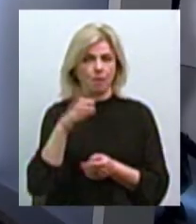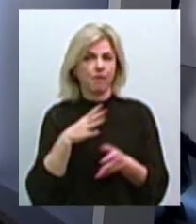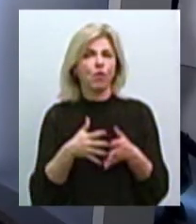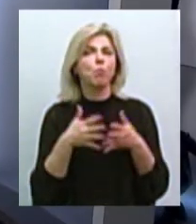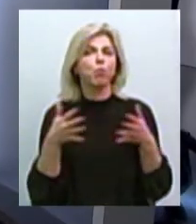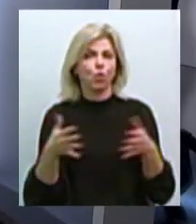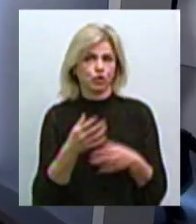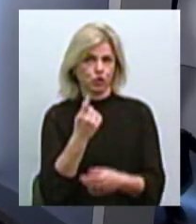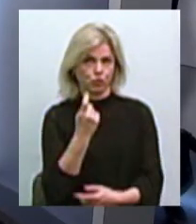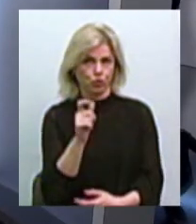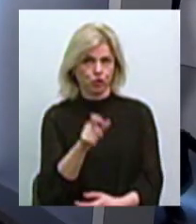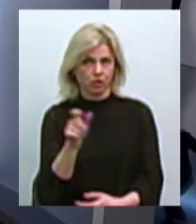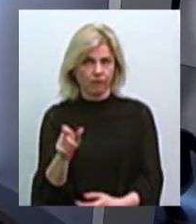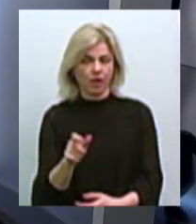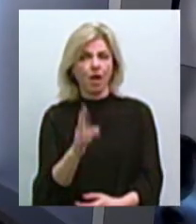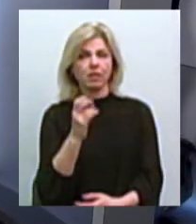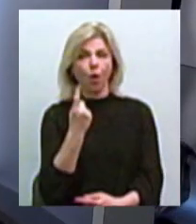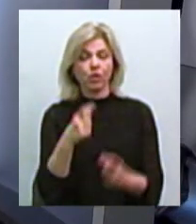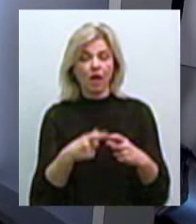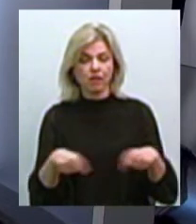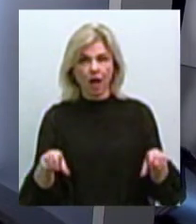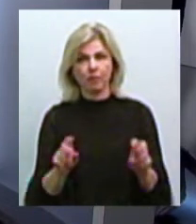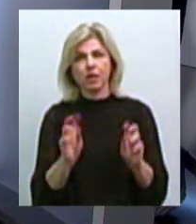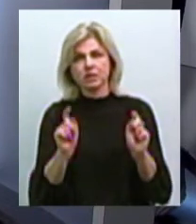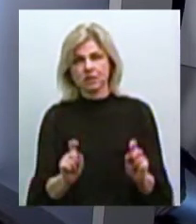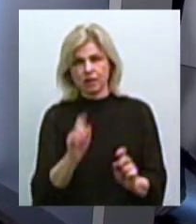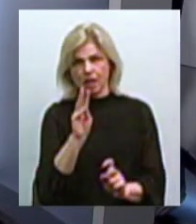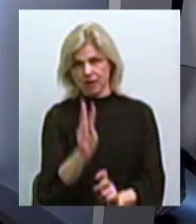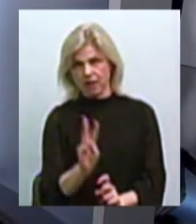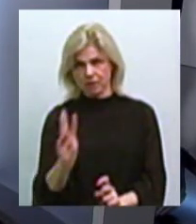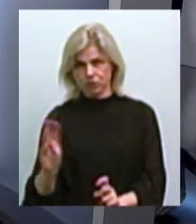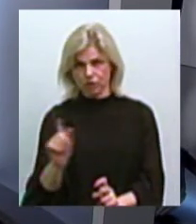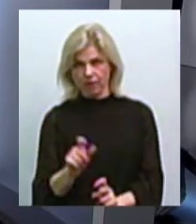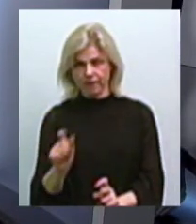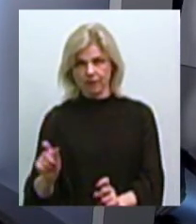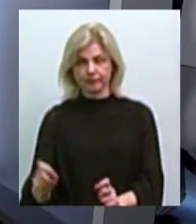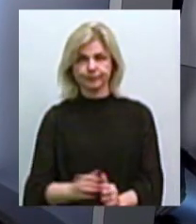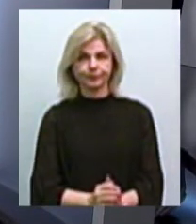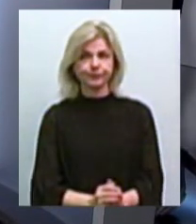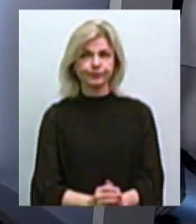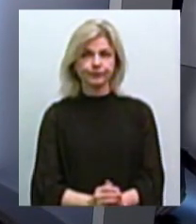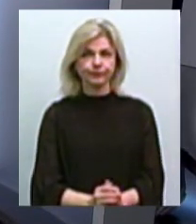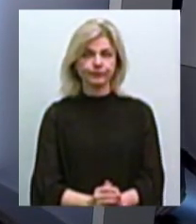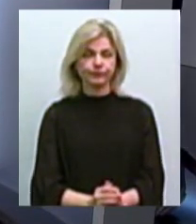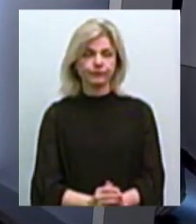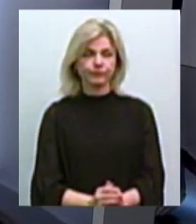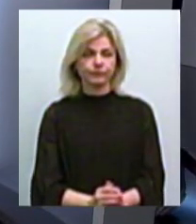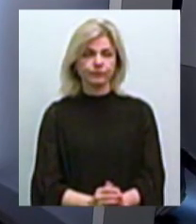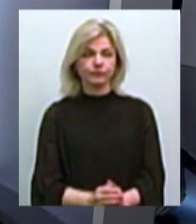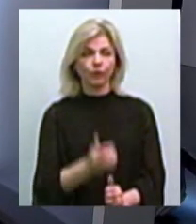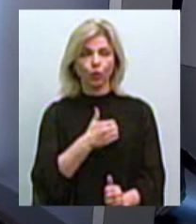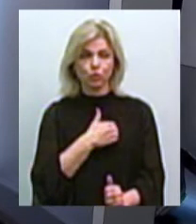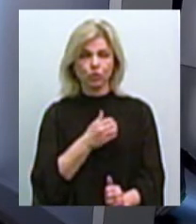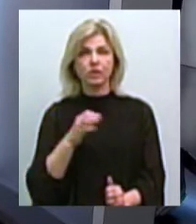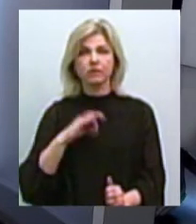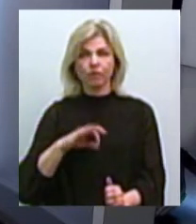сидять по троє на одной лавке. Ми зверталися і до громадських організацій. Я, користуючись, хочу ще раз звернутися